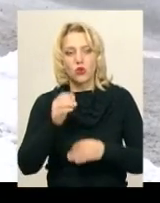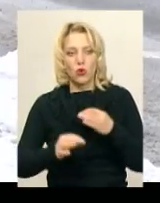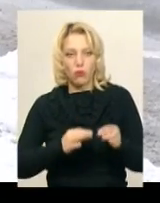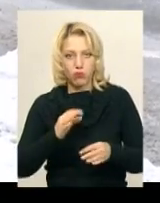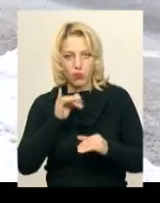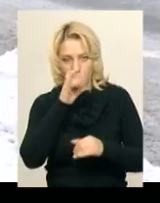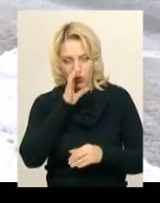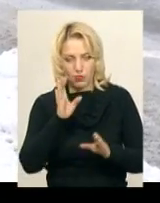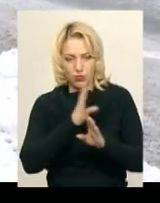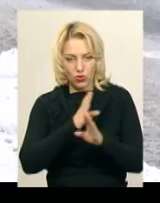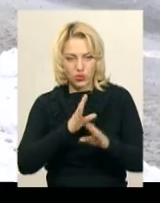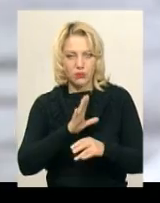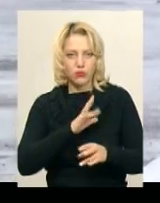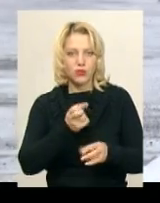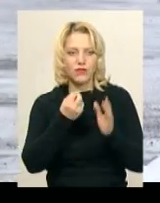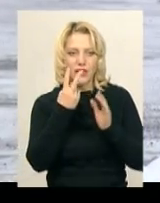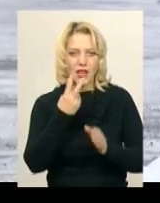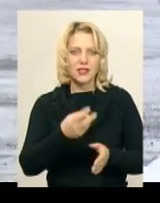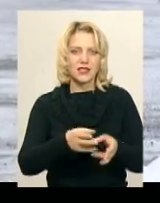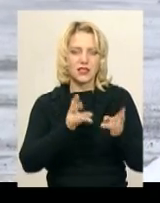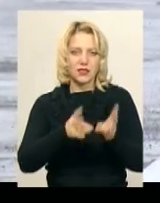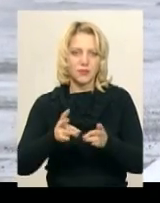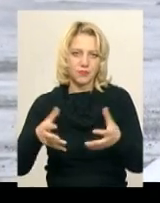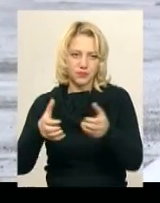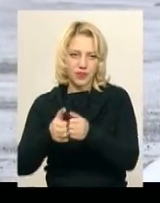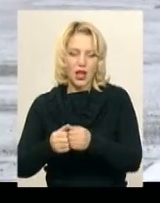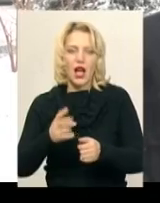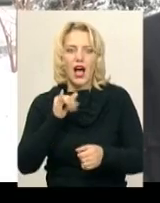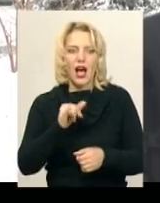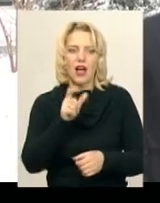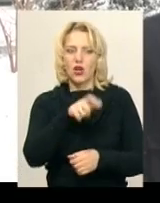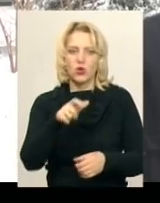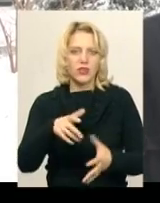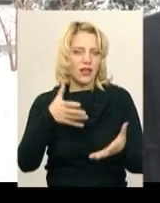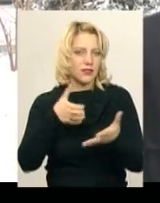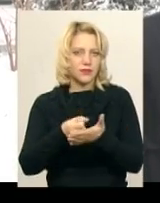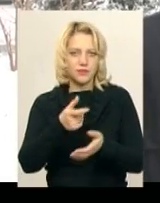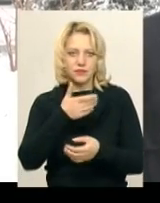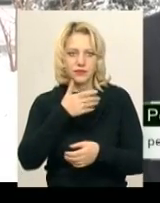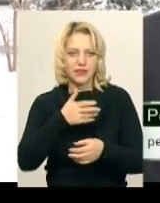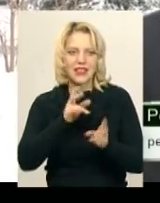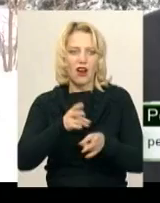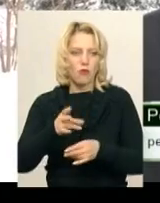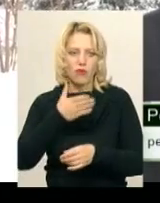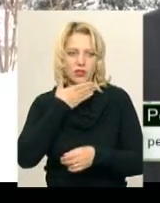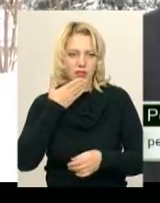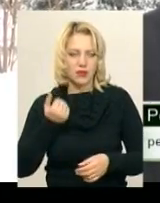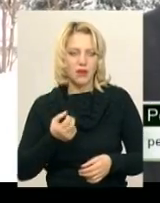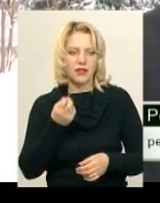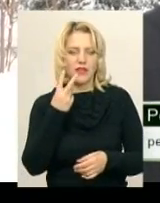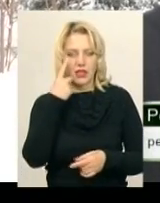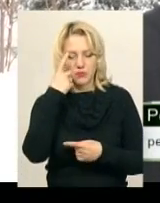обласному центрі сталося 12 дорожньо-транспортних пригод. Травмованих у ДТП немає. На сьогодні на службу 102 надійшло близько 12